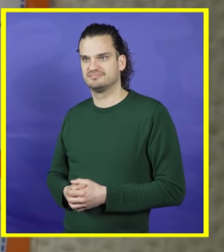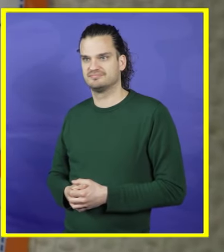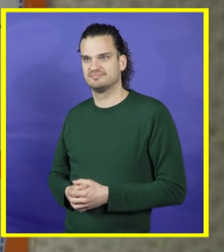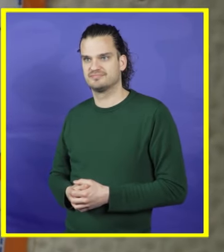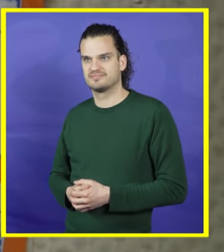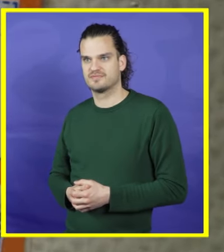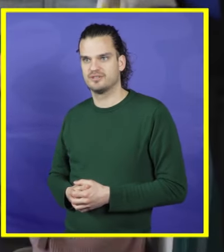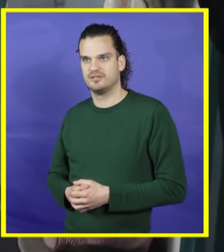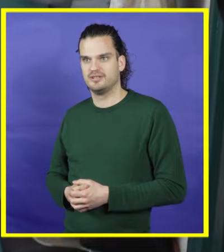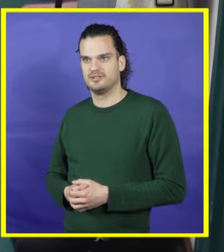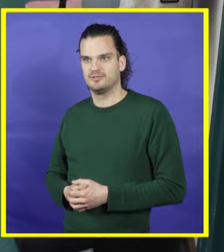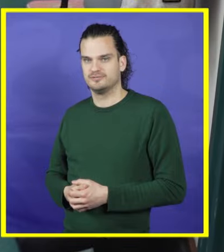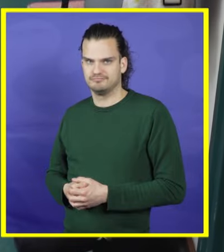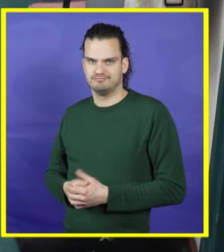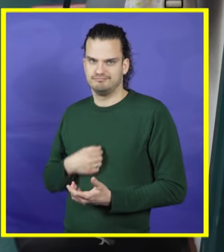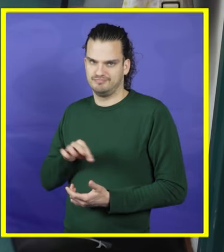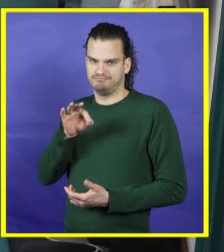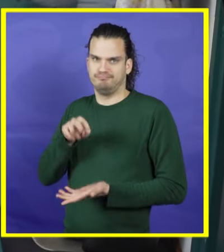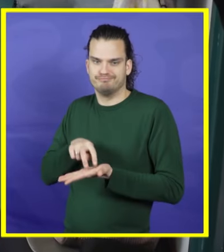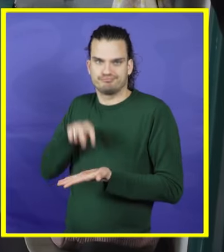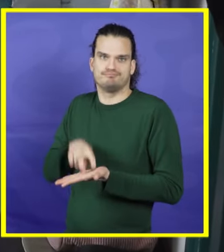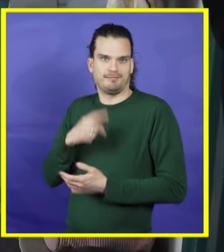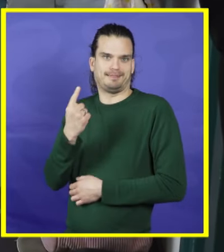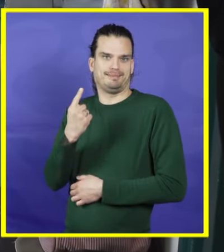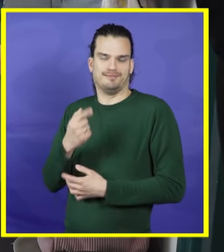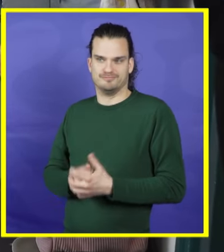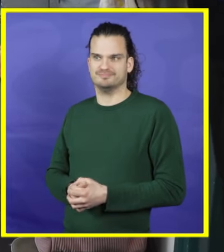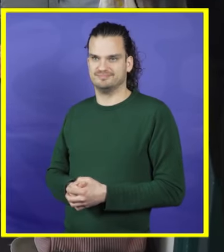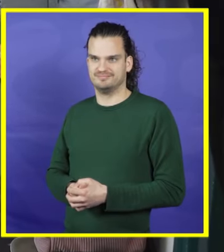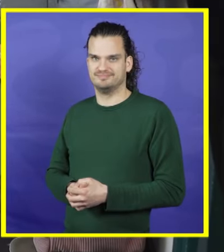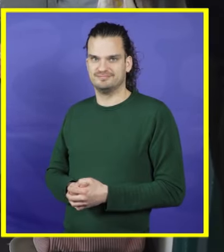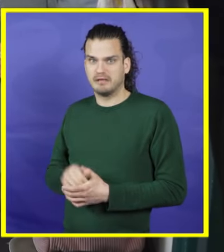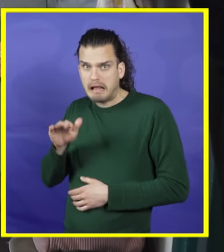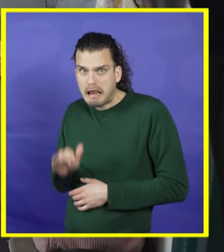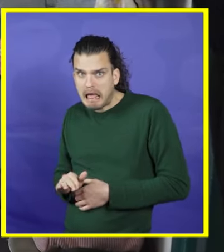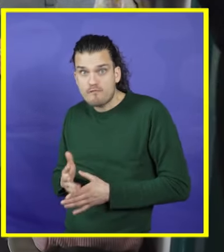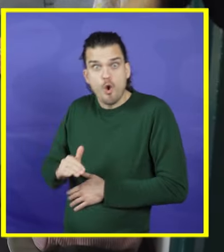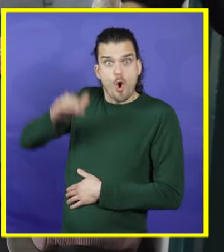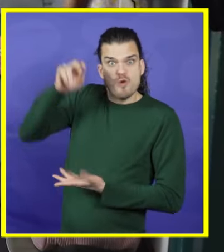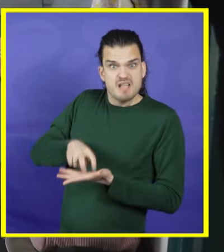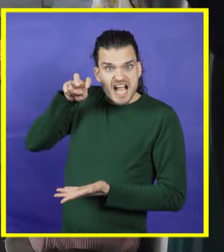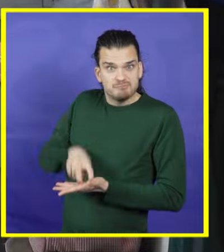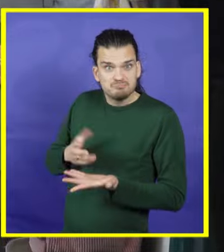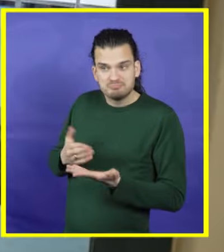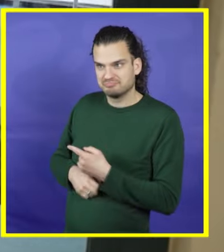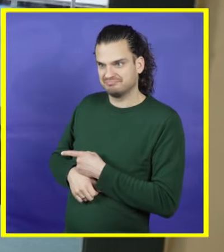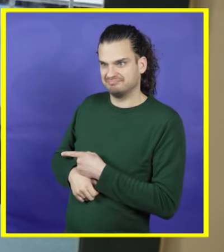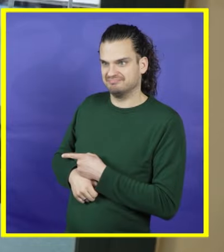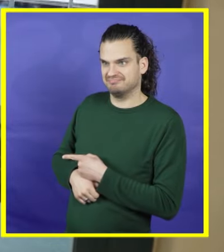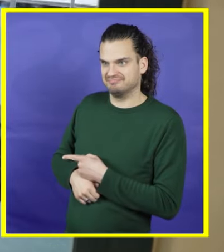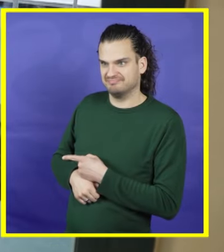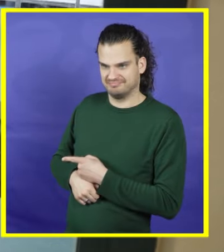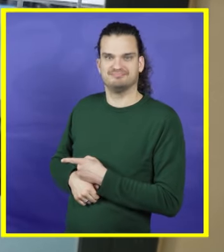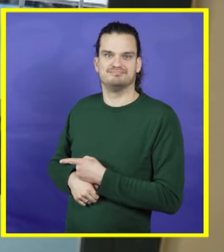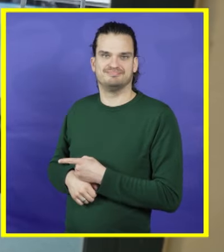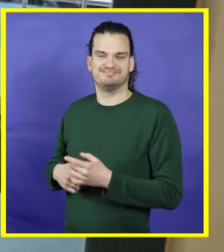gebarentaal. Ik kies een sprongetje. En wil je hoog of wil je laag springen? Hoog.